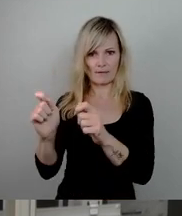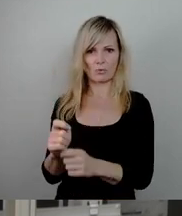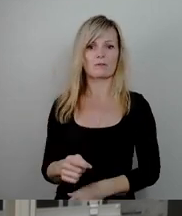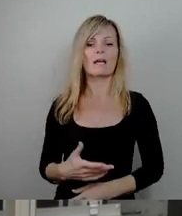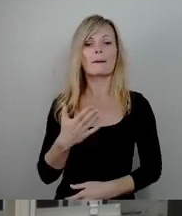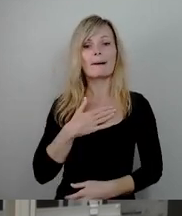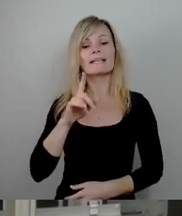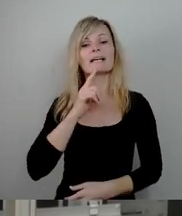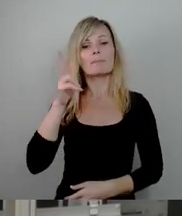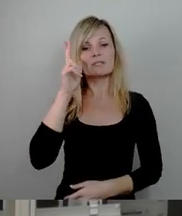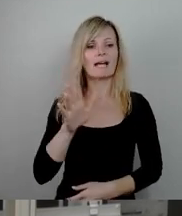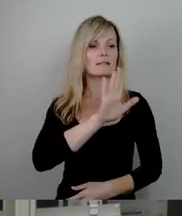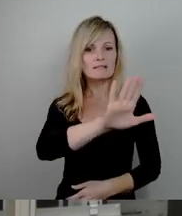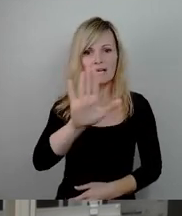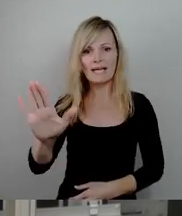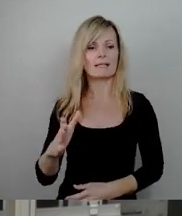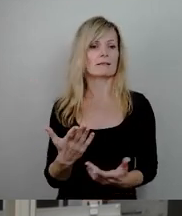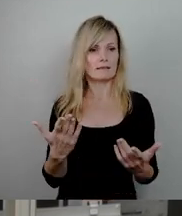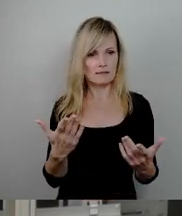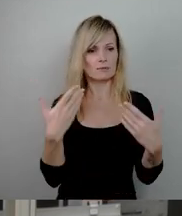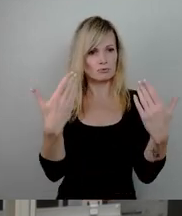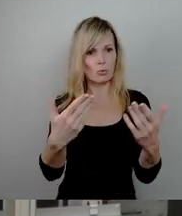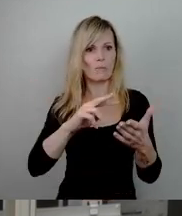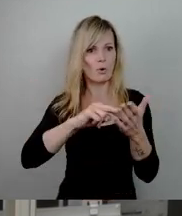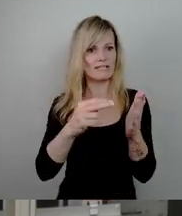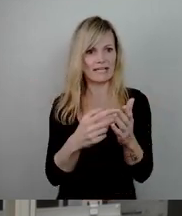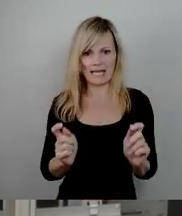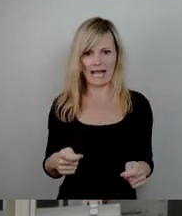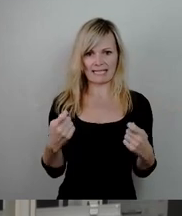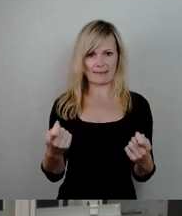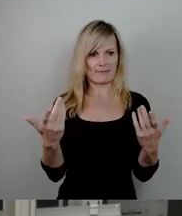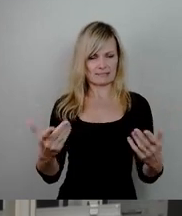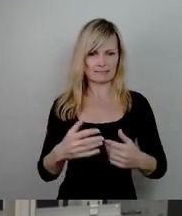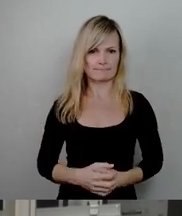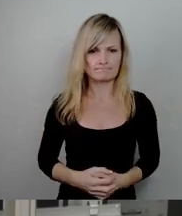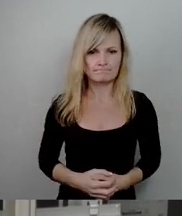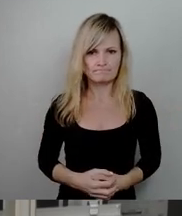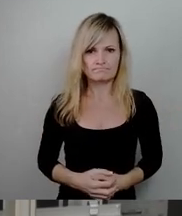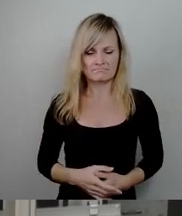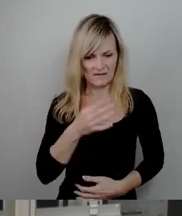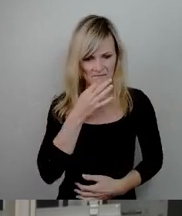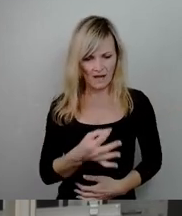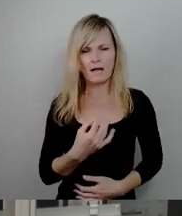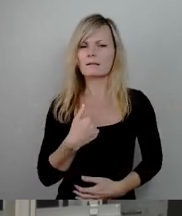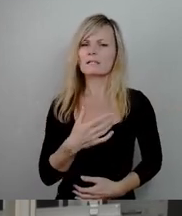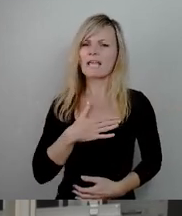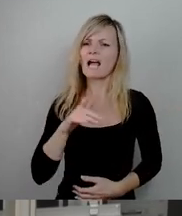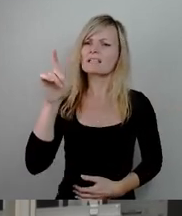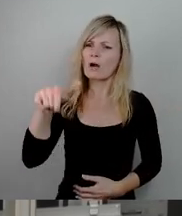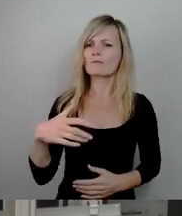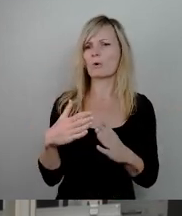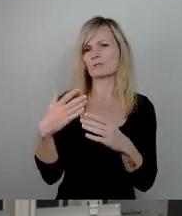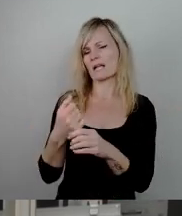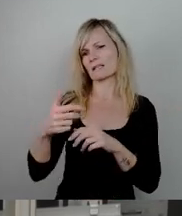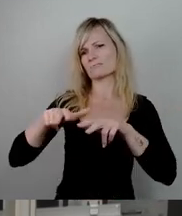Und heute stehen wir vor der Frage, lieber sonst wirklich auch, ich rede gern mit Ihnen in Haushalt, dem Herr